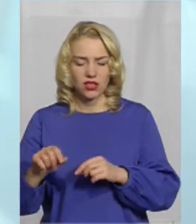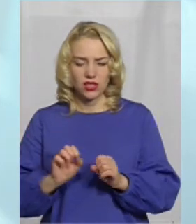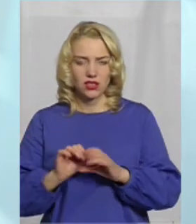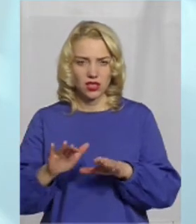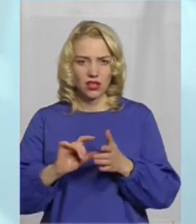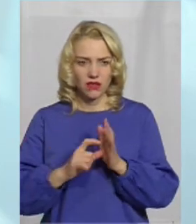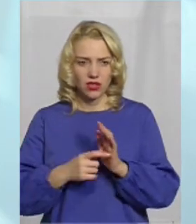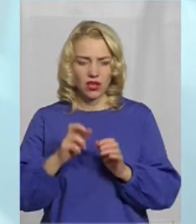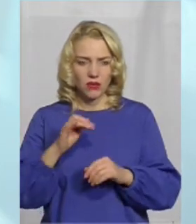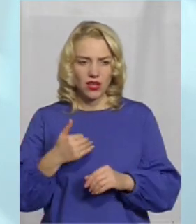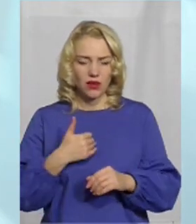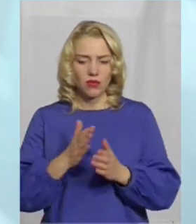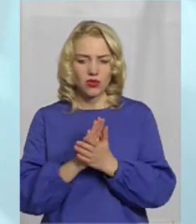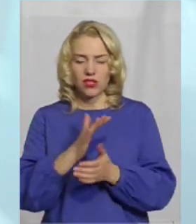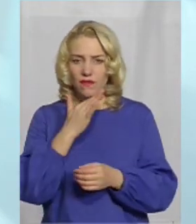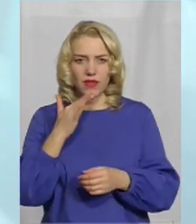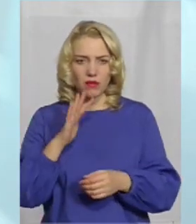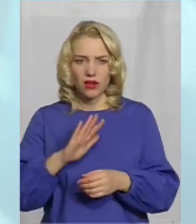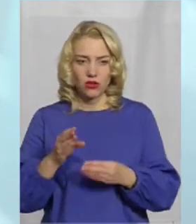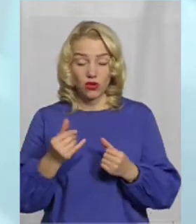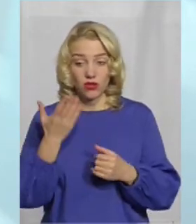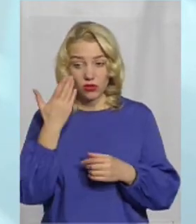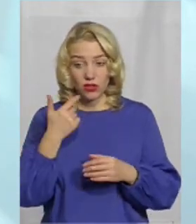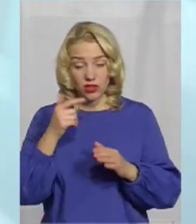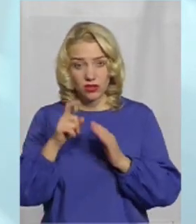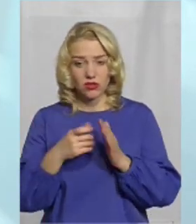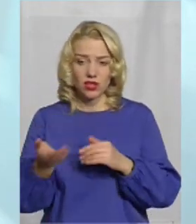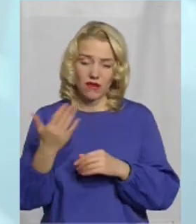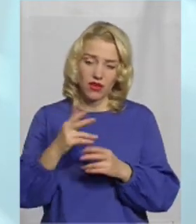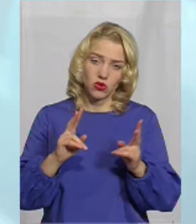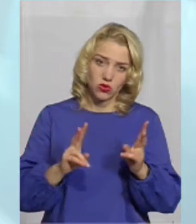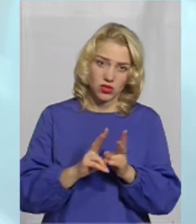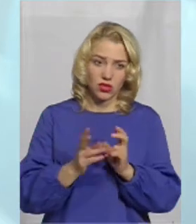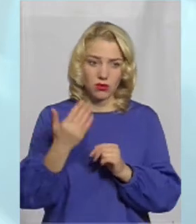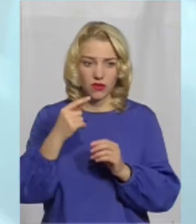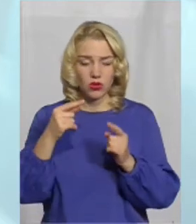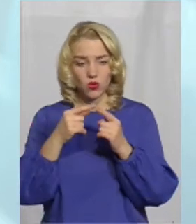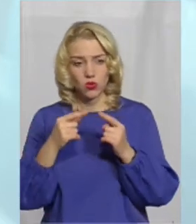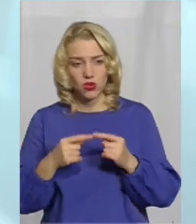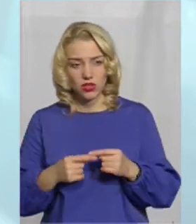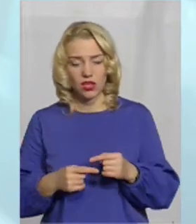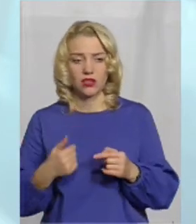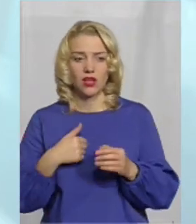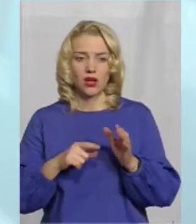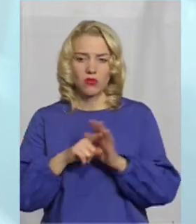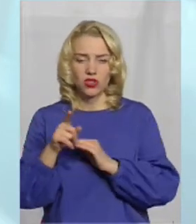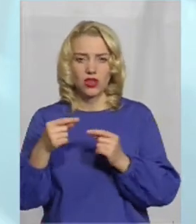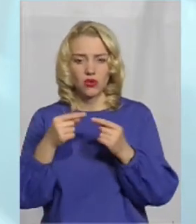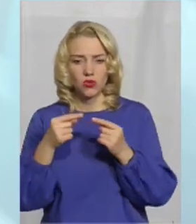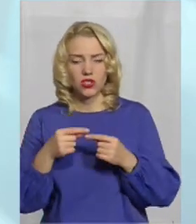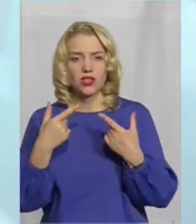І теж просив небагато грошей, а коли я почала з'ясовувати, що давайте зустрінемося, уточняти, причому почала уточняти,